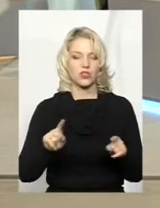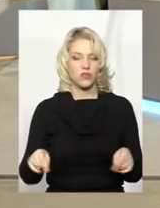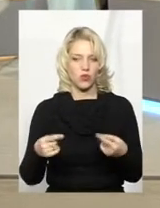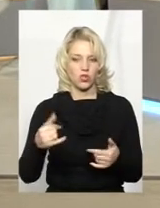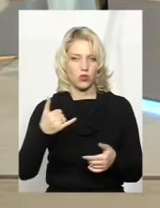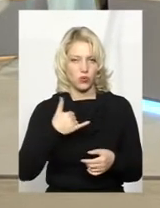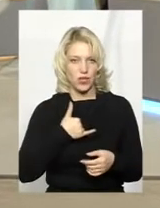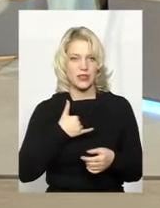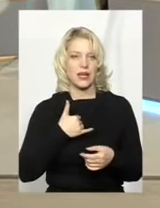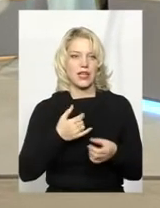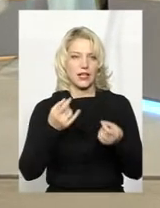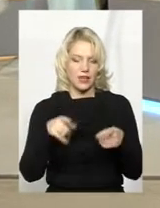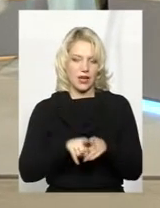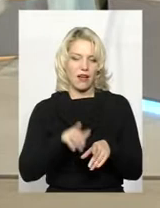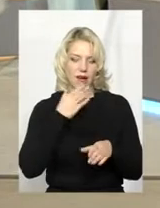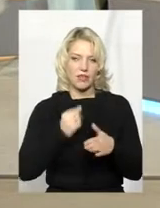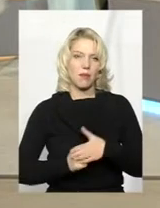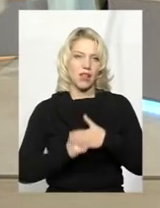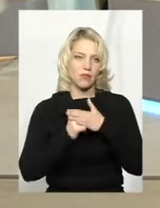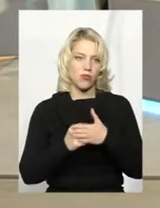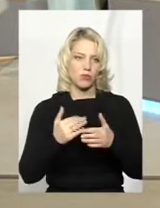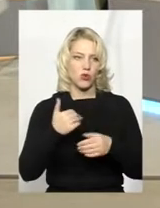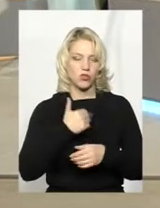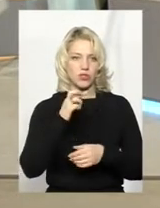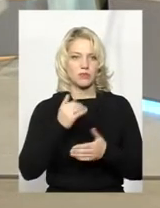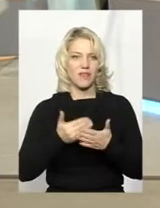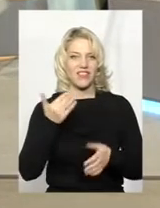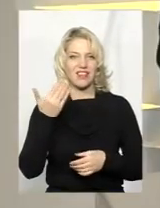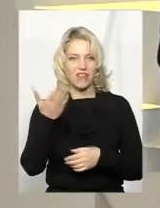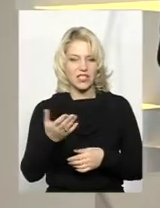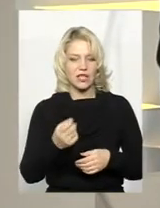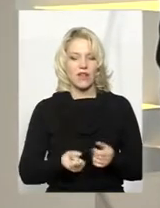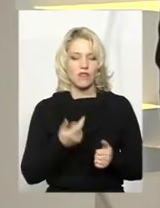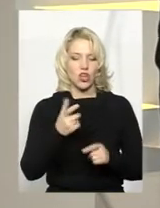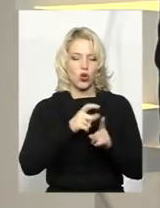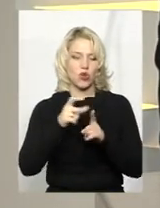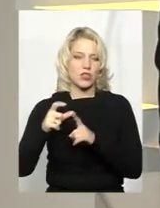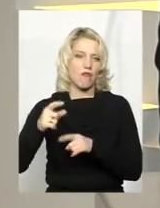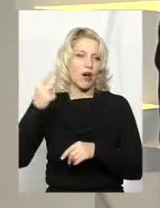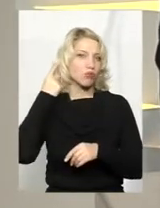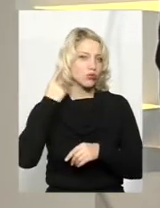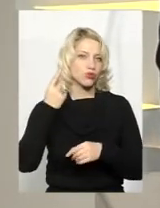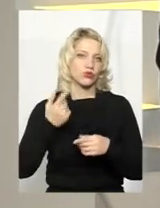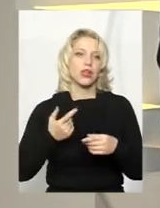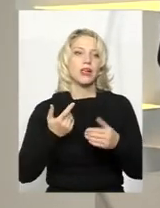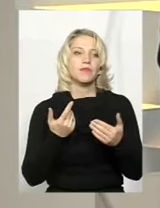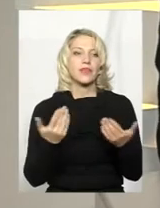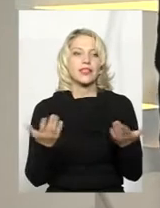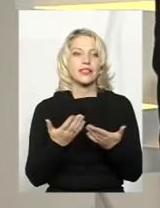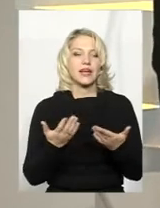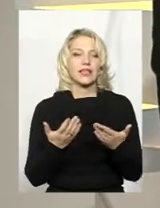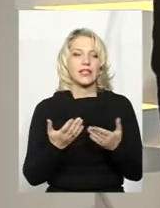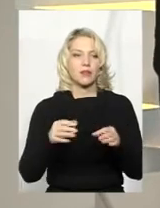така дуже гарна платформа. І хотілося б від вас в декількох словах почути, яким є образ саме